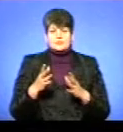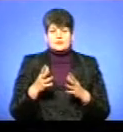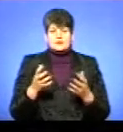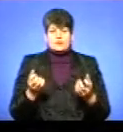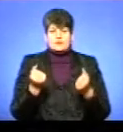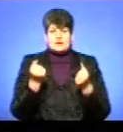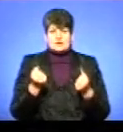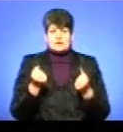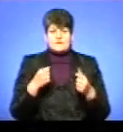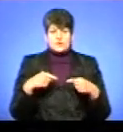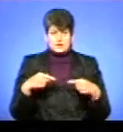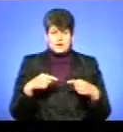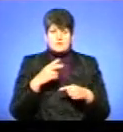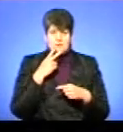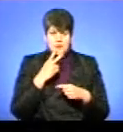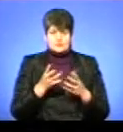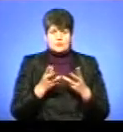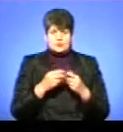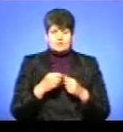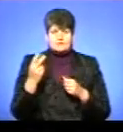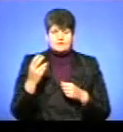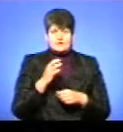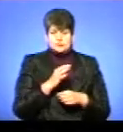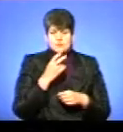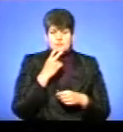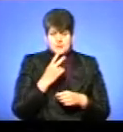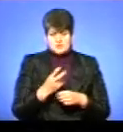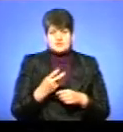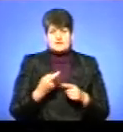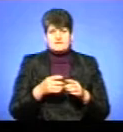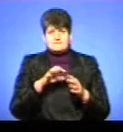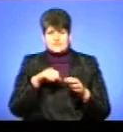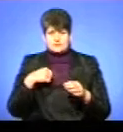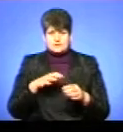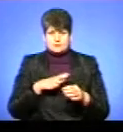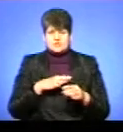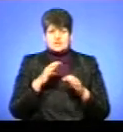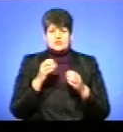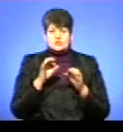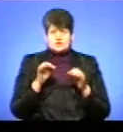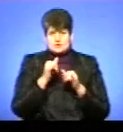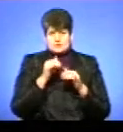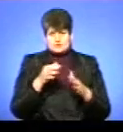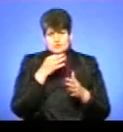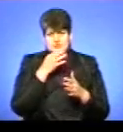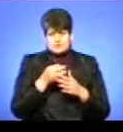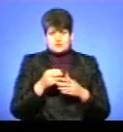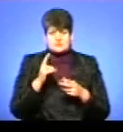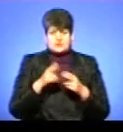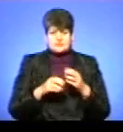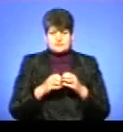І ми бачили, перерахунку у Роуді 2-0 було і вилучення було. Практично це, іще нічого не можна було сказати, що вже закінчений результат.